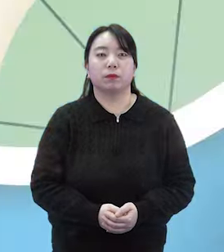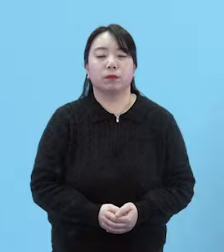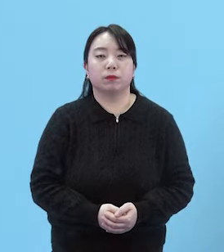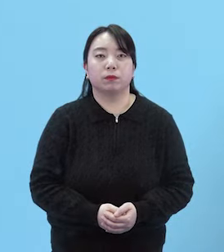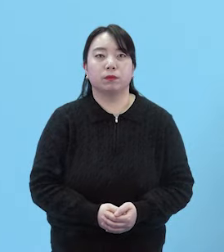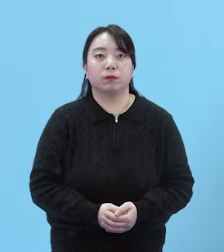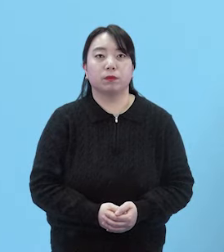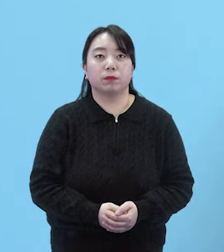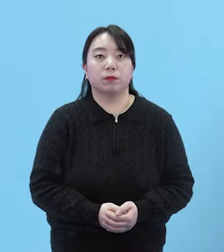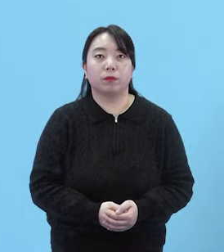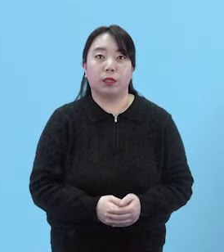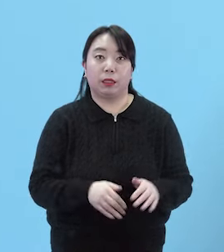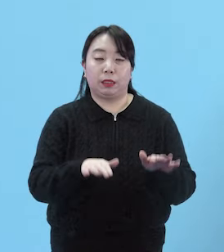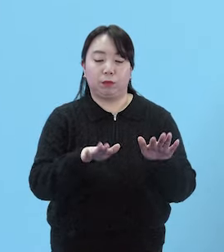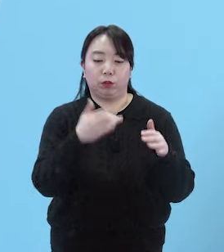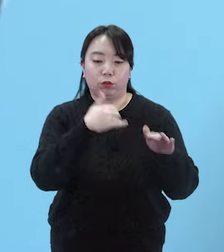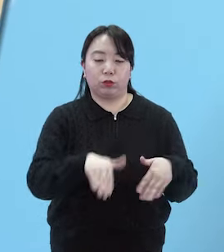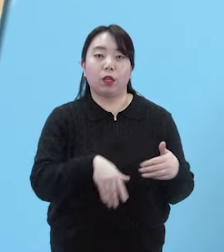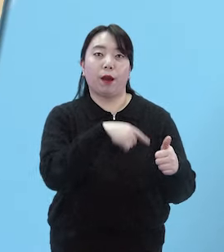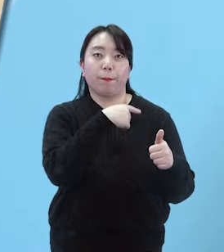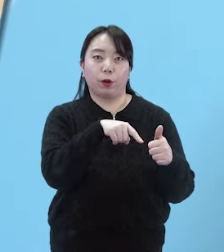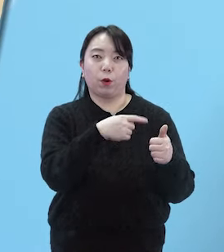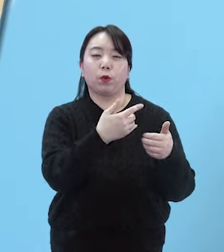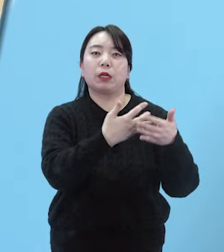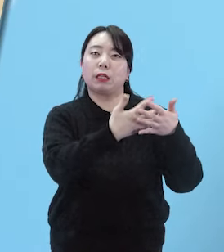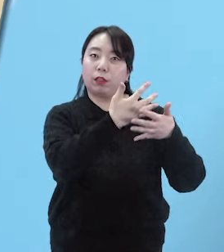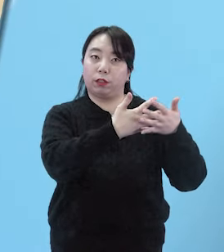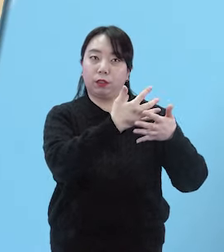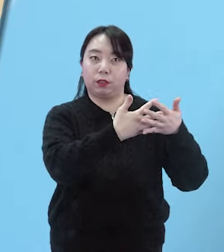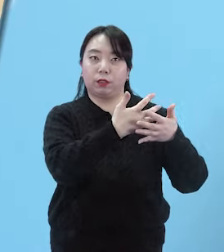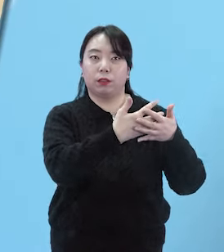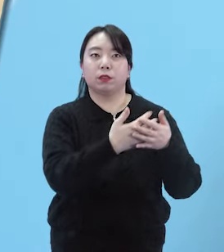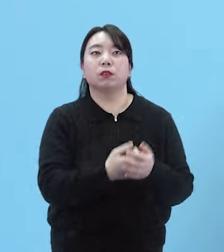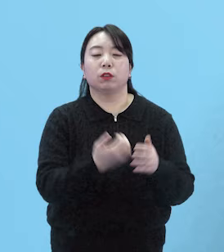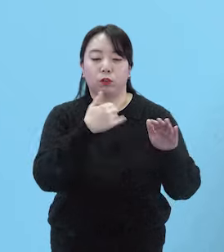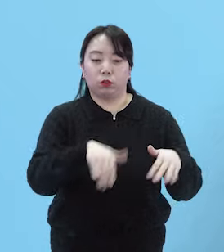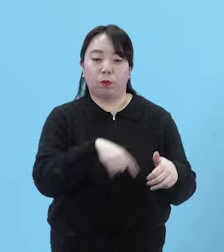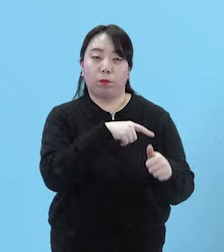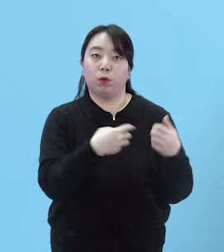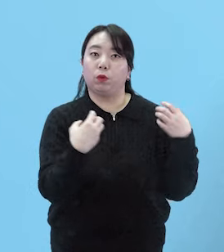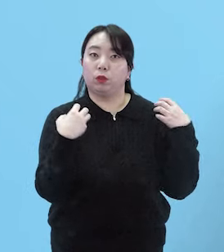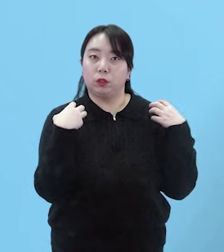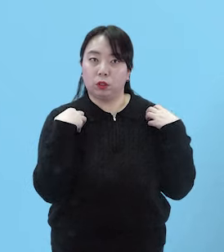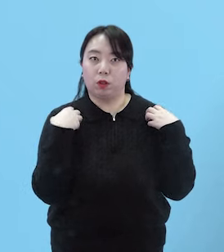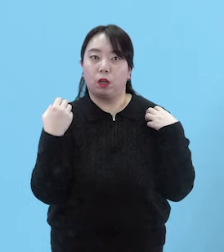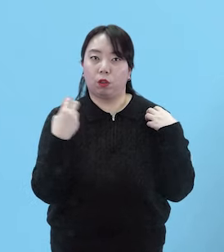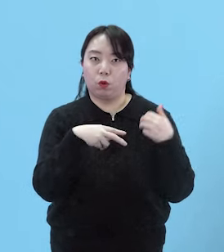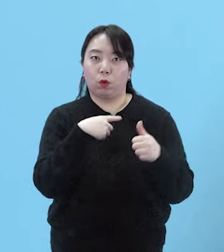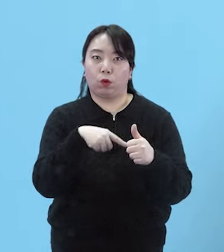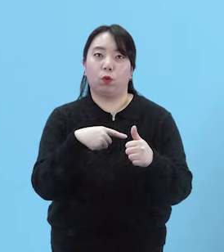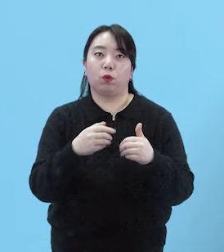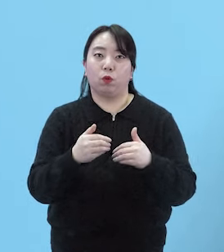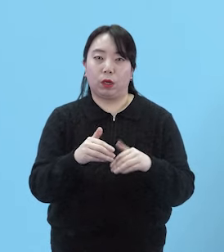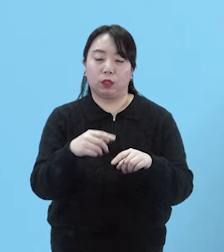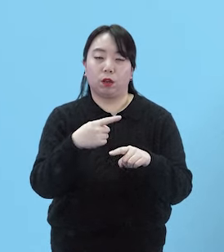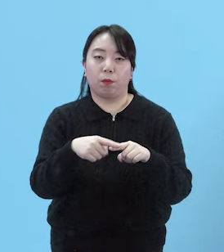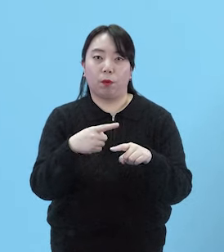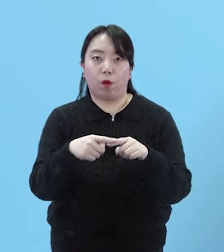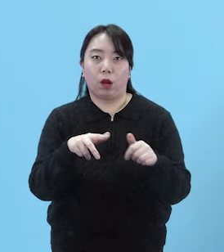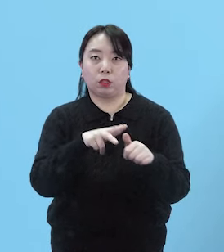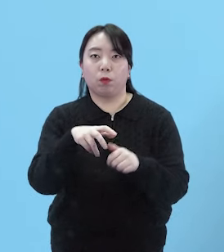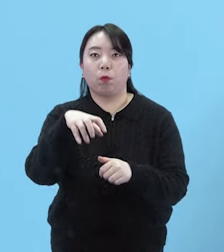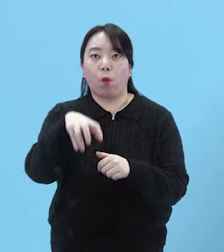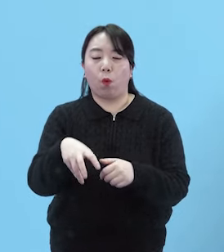이번 소식은 충남교육 영상 스케치입니다 충남교육청과 교육과정평가정보원을 연결하는